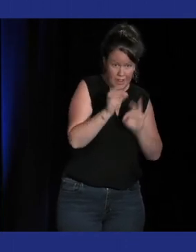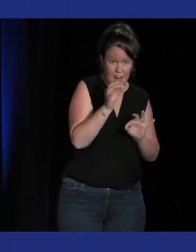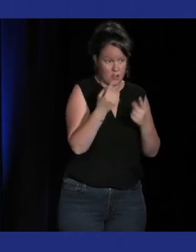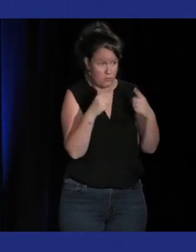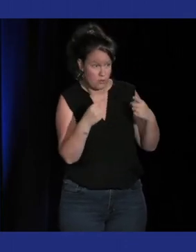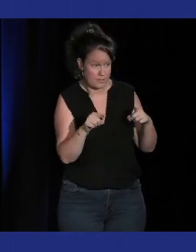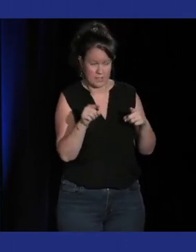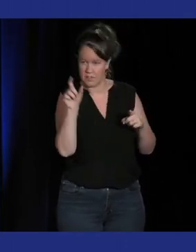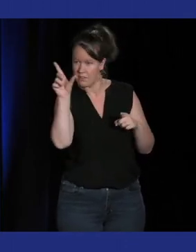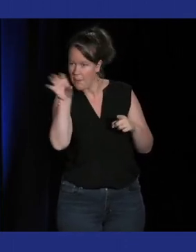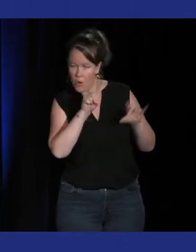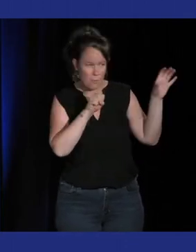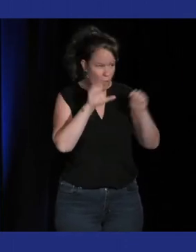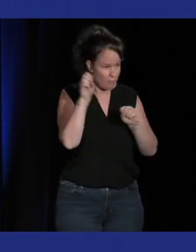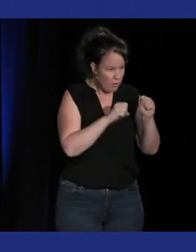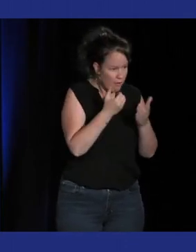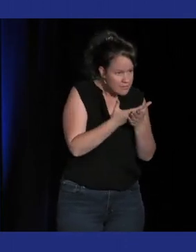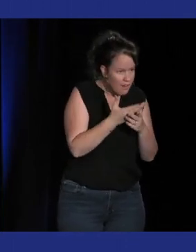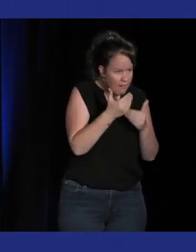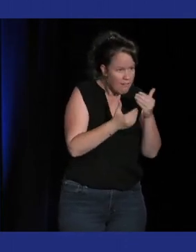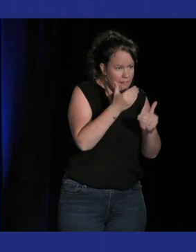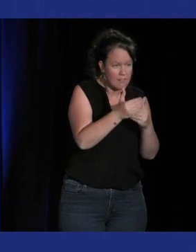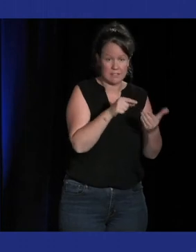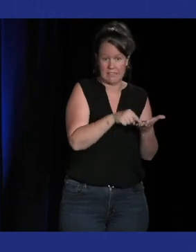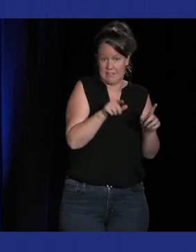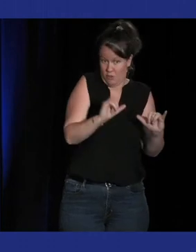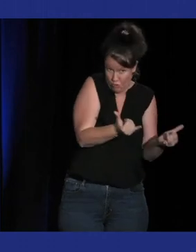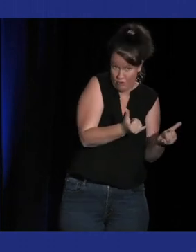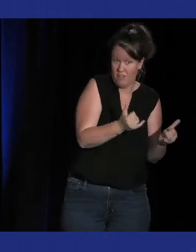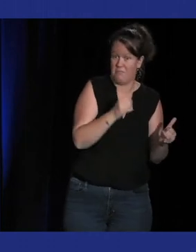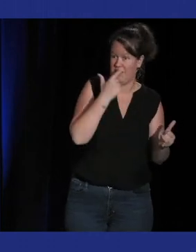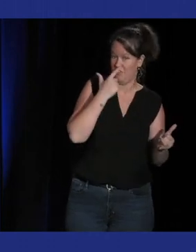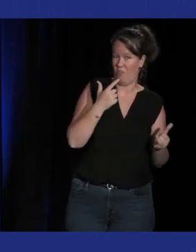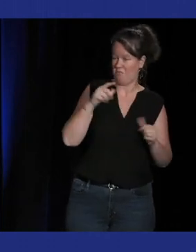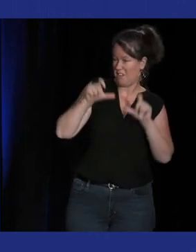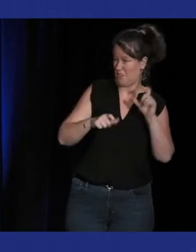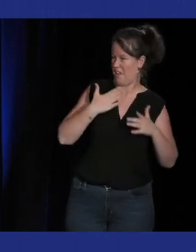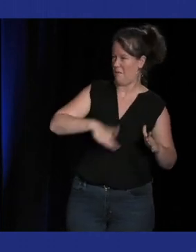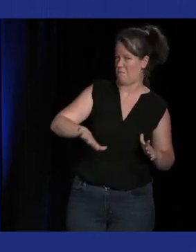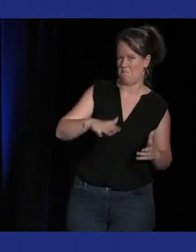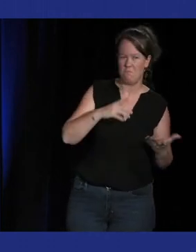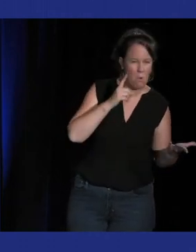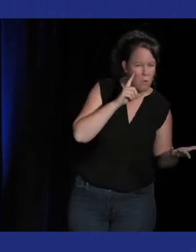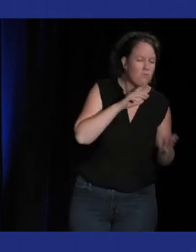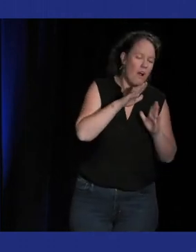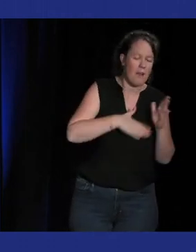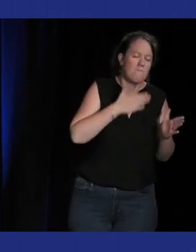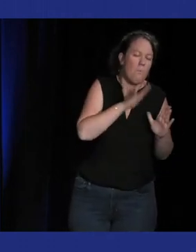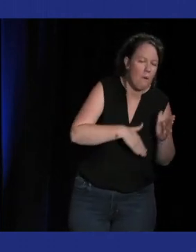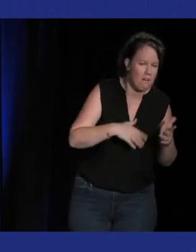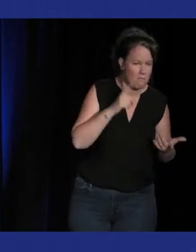mettre ensemble est peut-être moins accessible que le rythme pur Alors je n peut-être pas de réponse directe à ta question